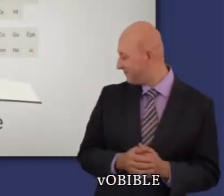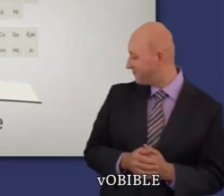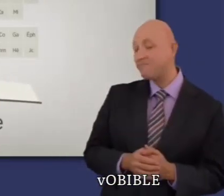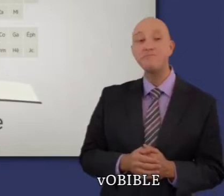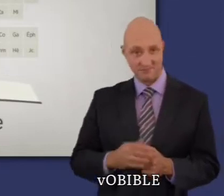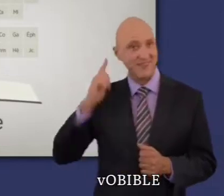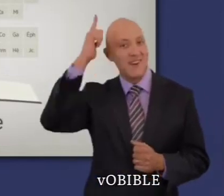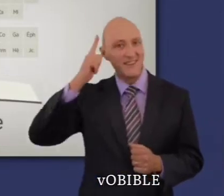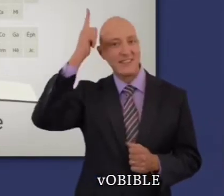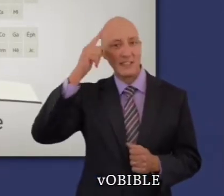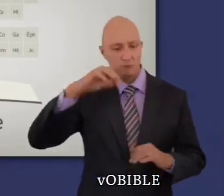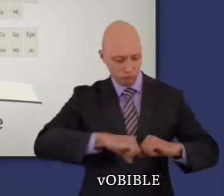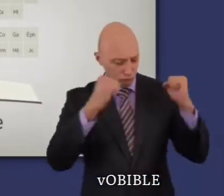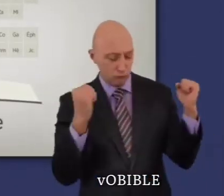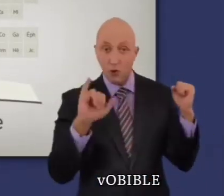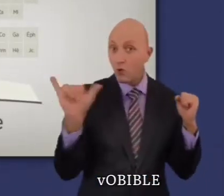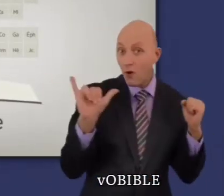Introduction au livre du Lévitique